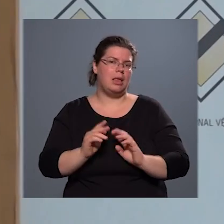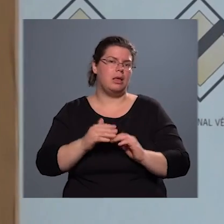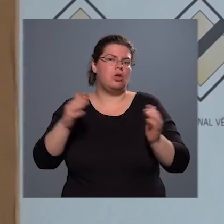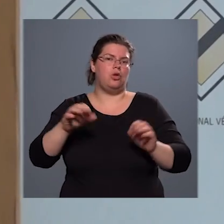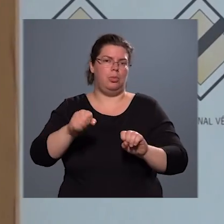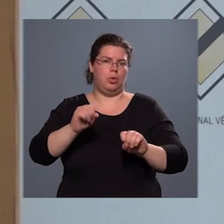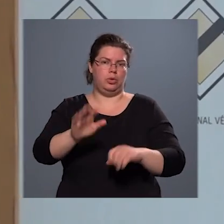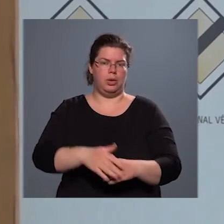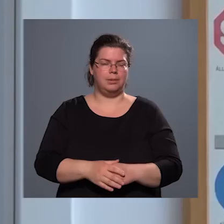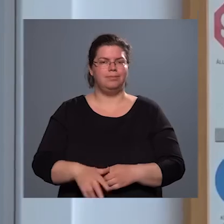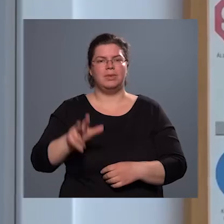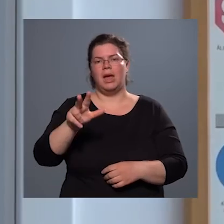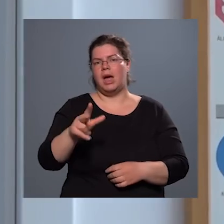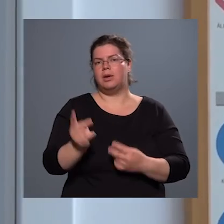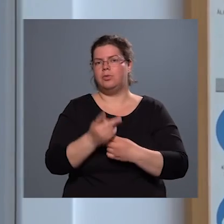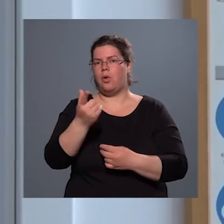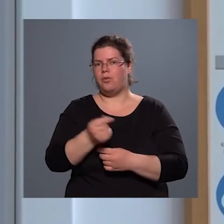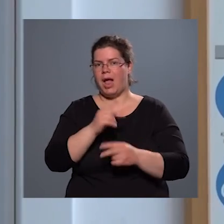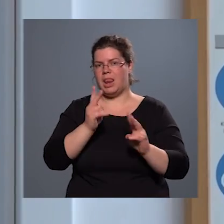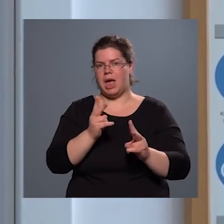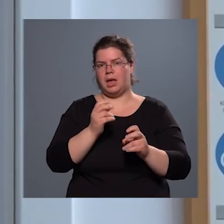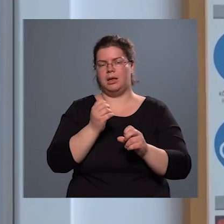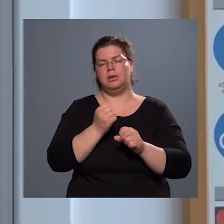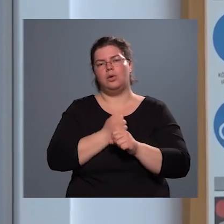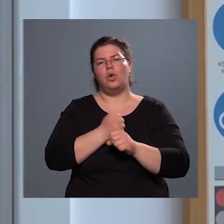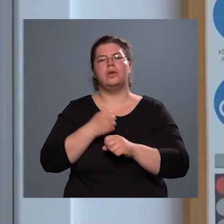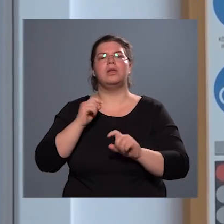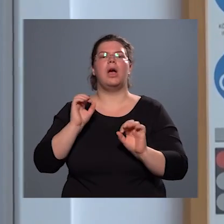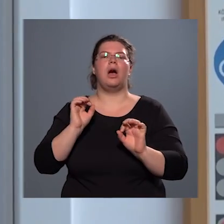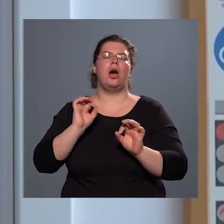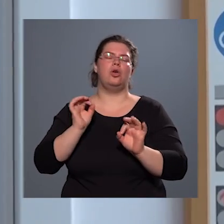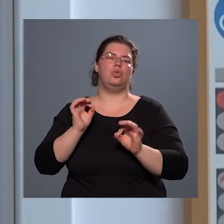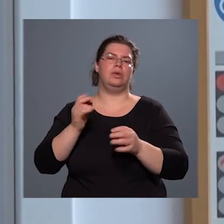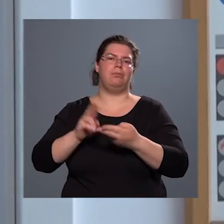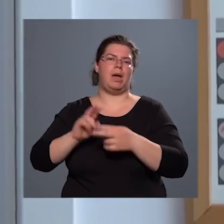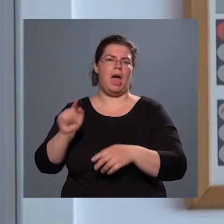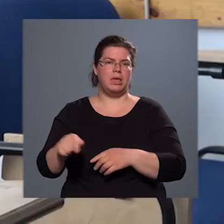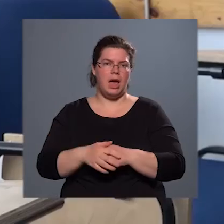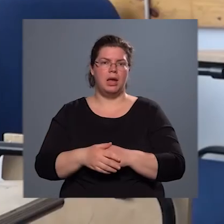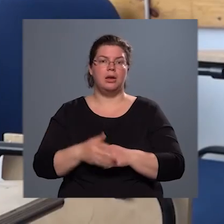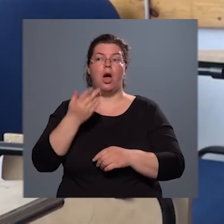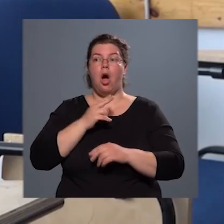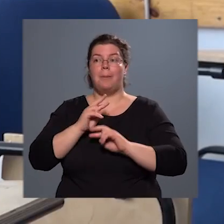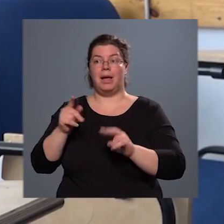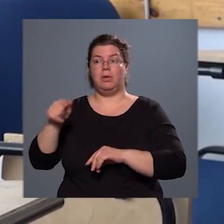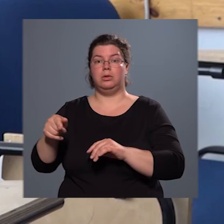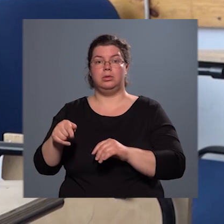motorra. Három fővel lehet dolgozni a rutinpályán, forgalomban megvan a rutinvizsgáljuk, akkor